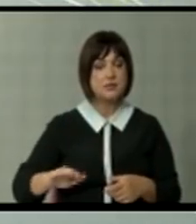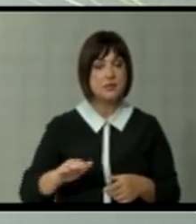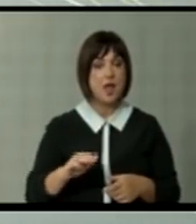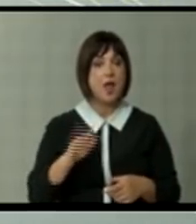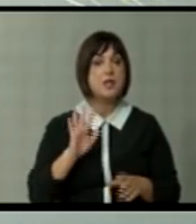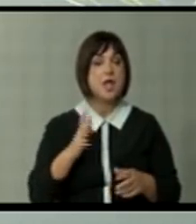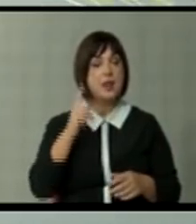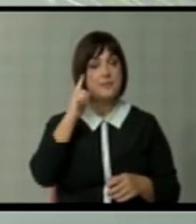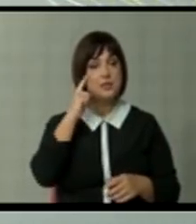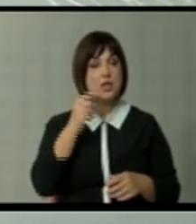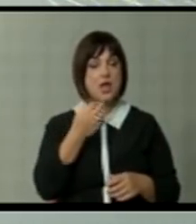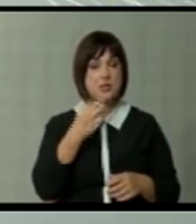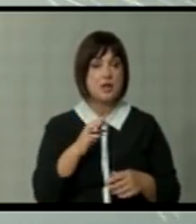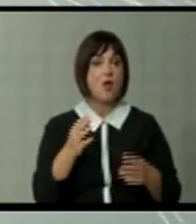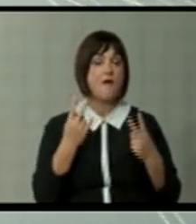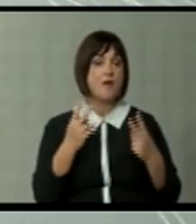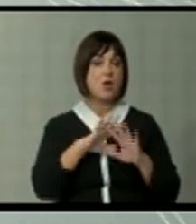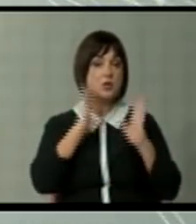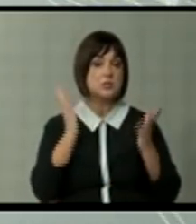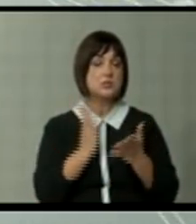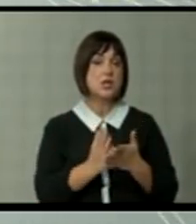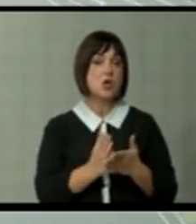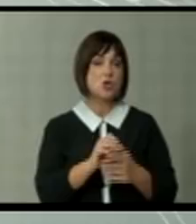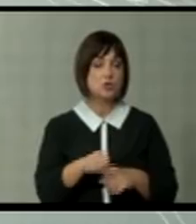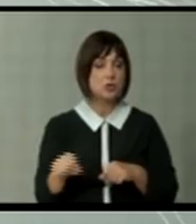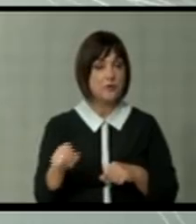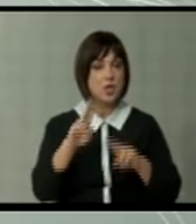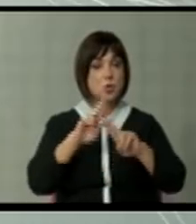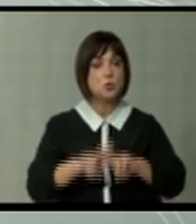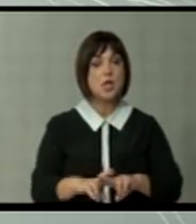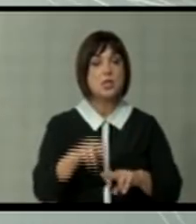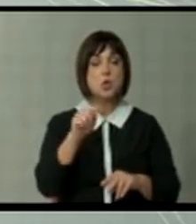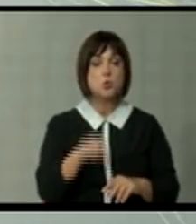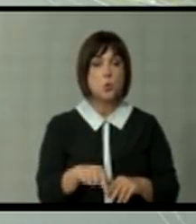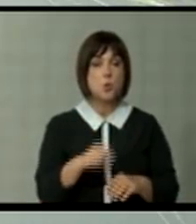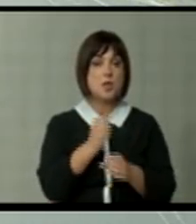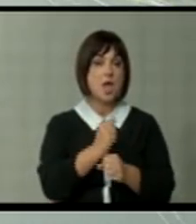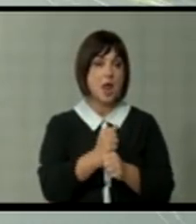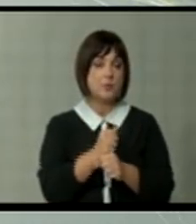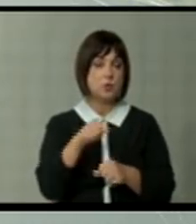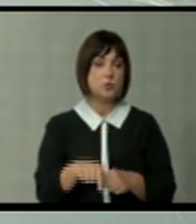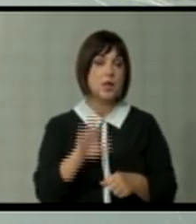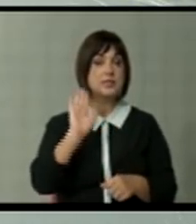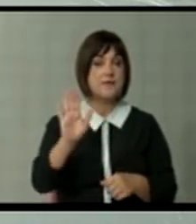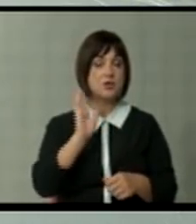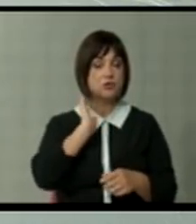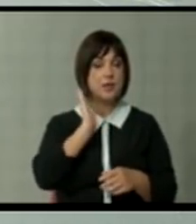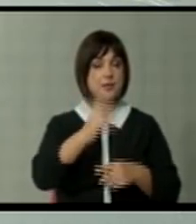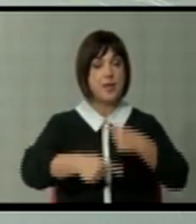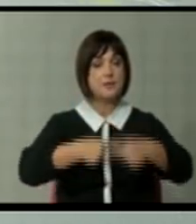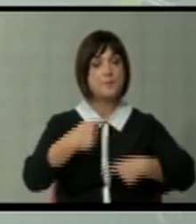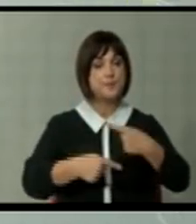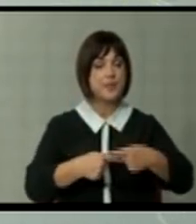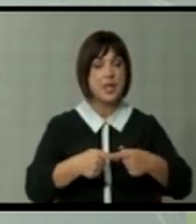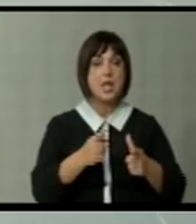И дали мислите дека е највредно во секоја жртва да останете овде и да работите за вашите идни поколенија,